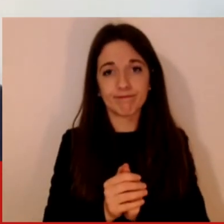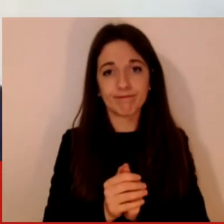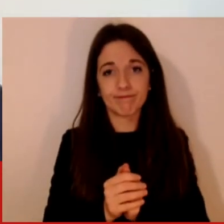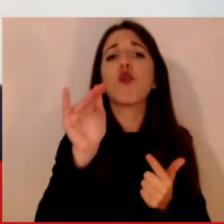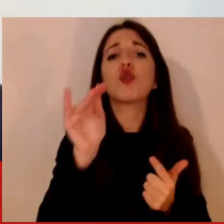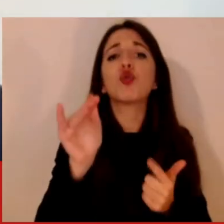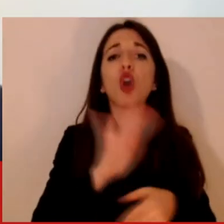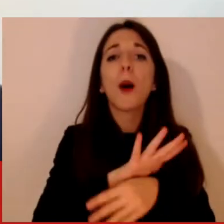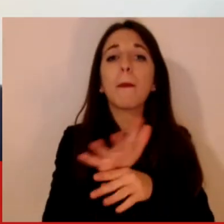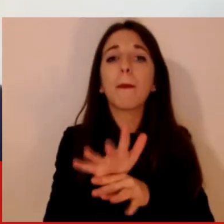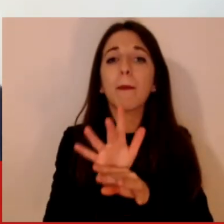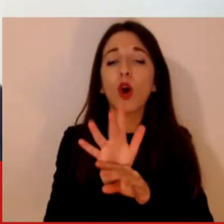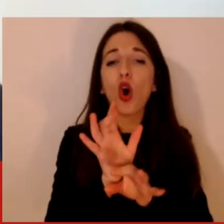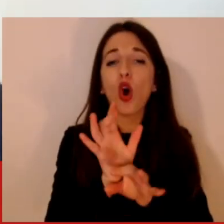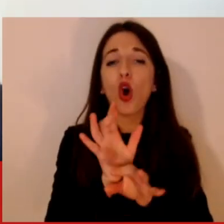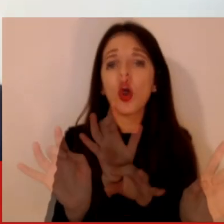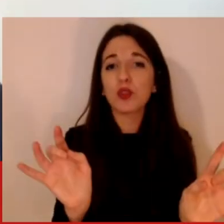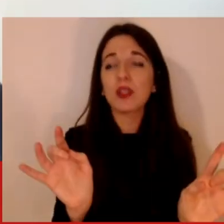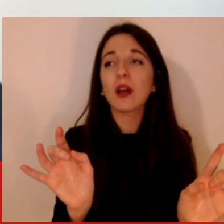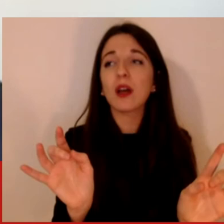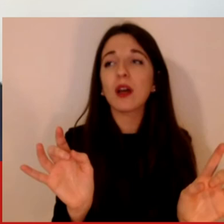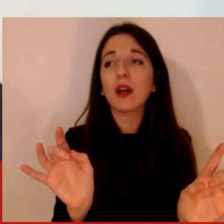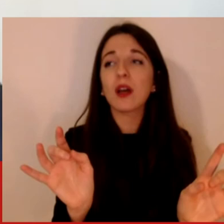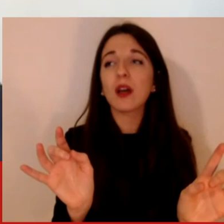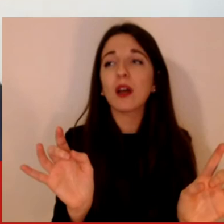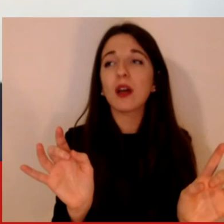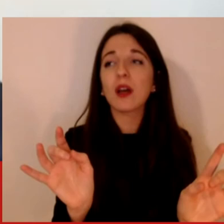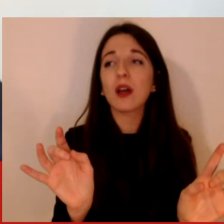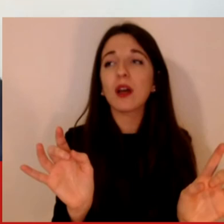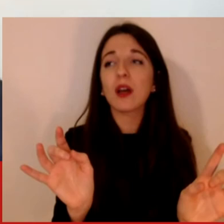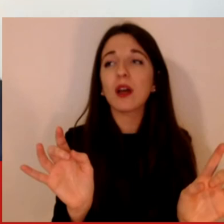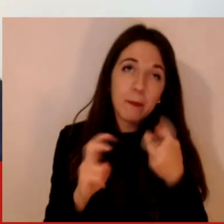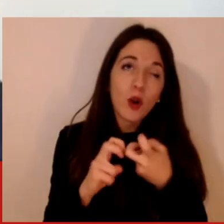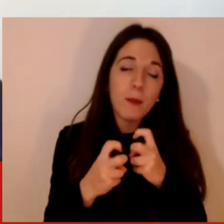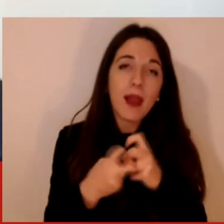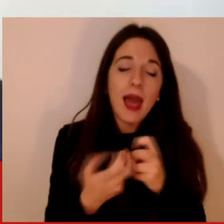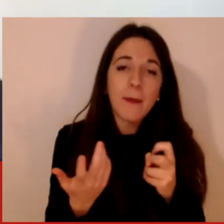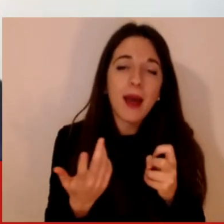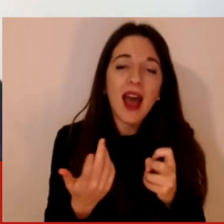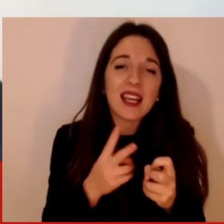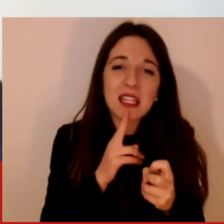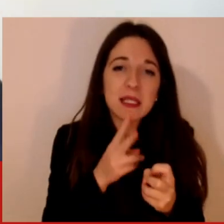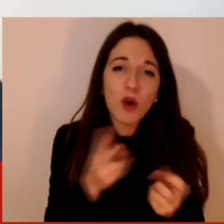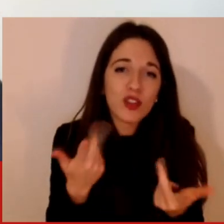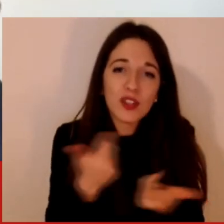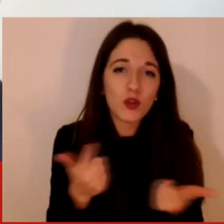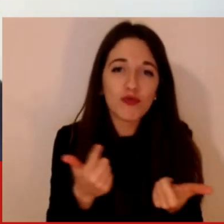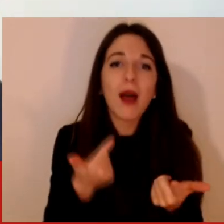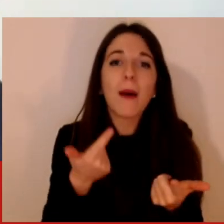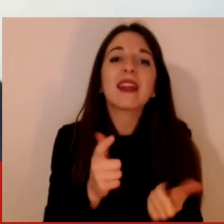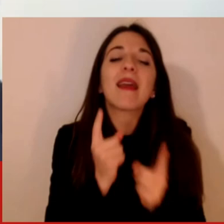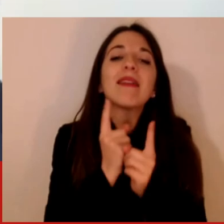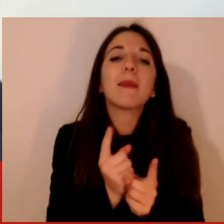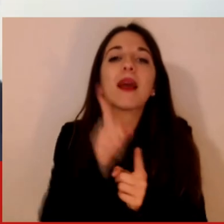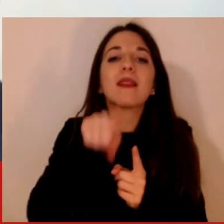le scelte di chi fa politica poi e qui di nuovo ritorniamo a quel problema, i modelli, gli algoritmi,